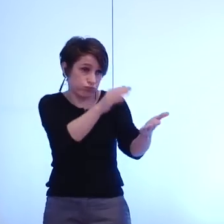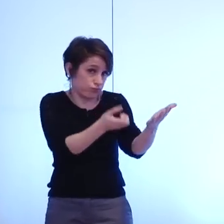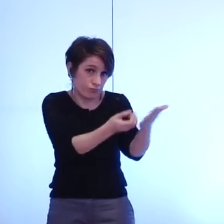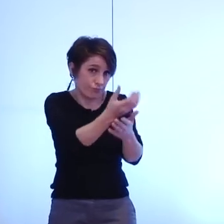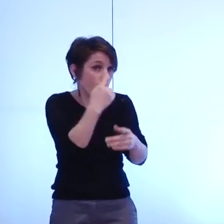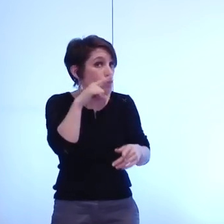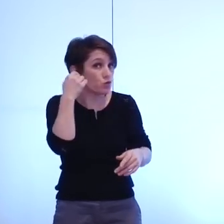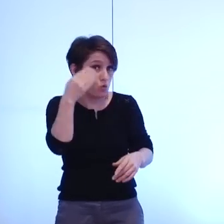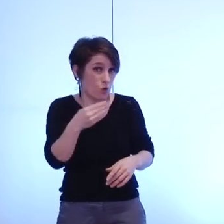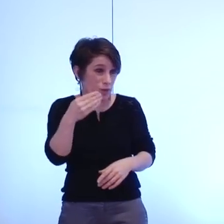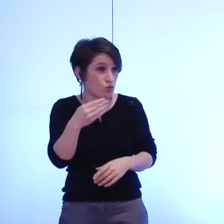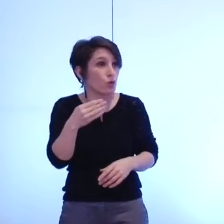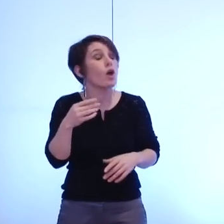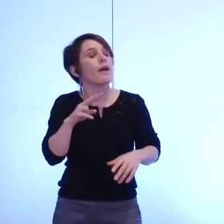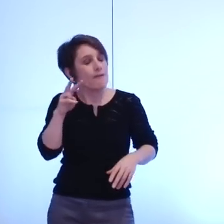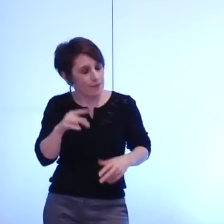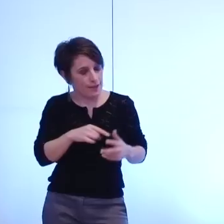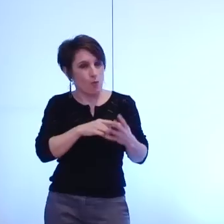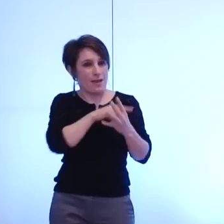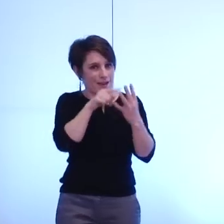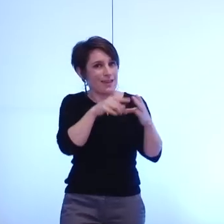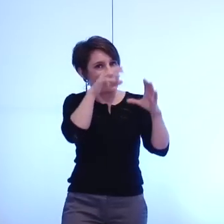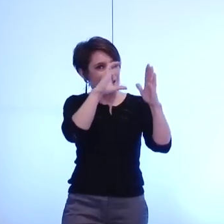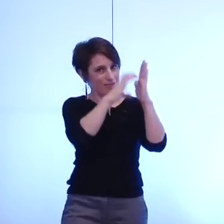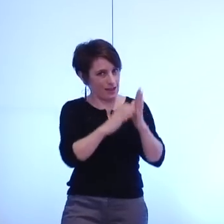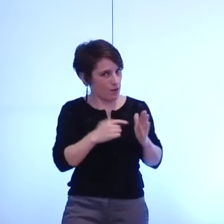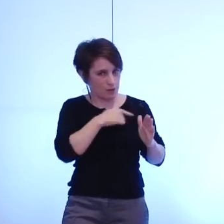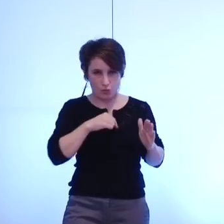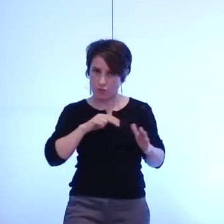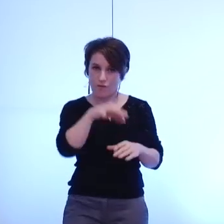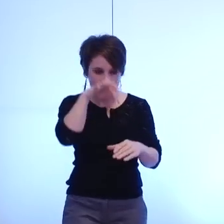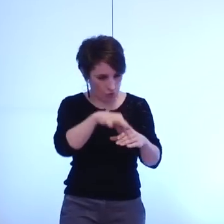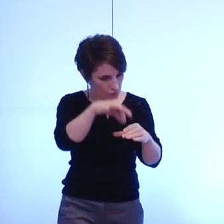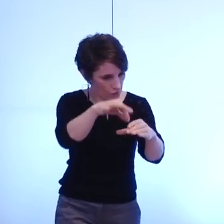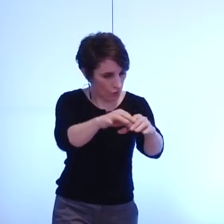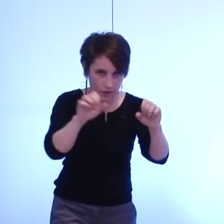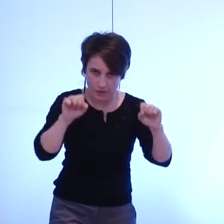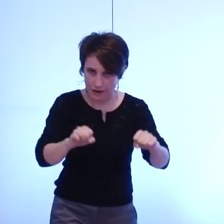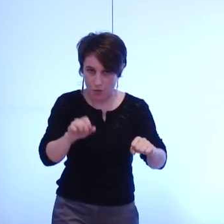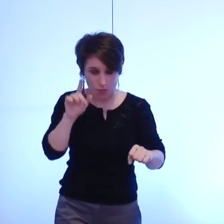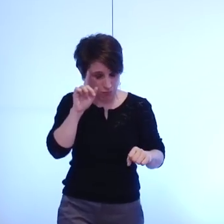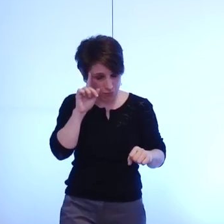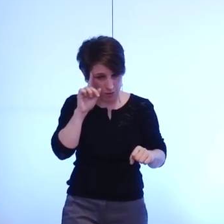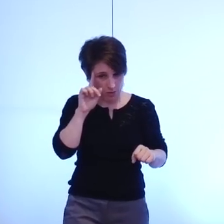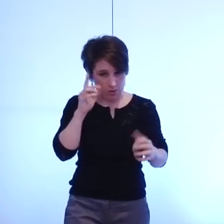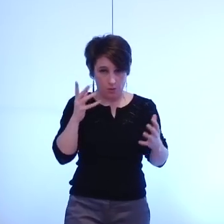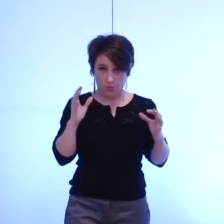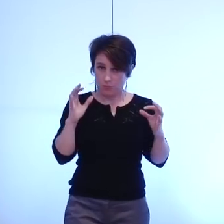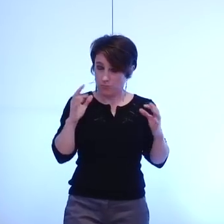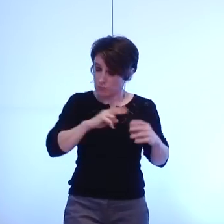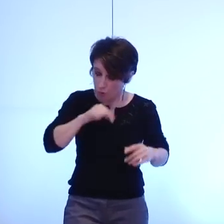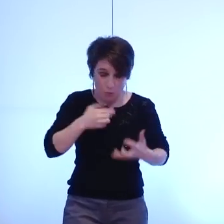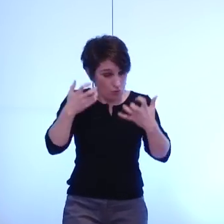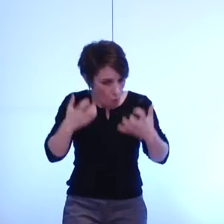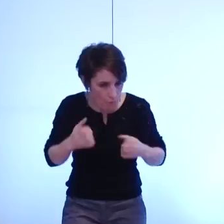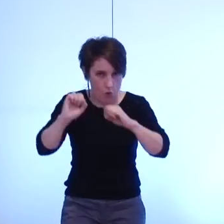votées par notre groupe parce qu'elles participent de la mise en place de ce qui a été évoqué pour permettre que la métropole se mette